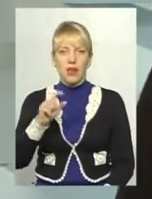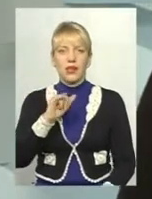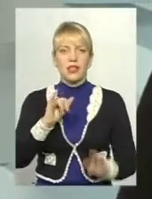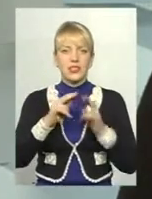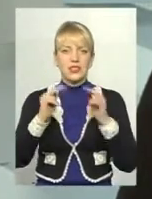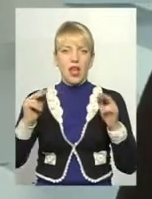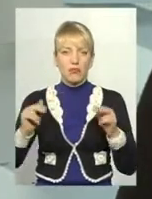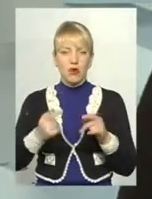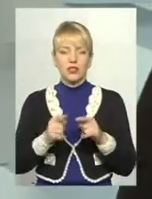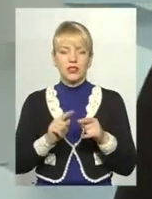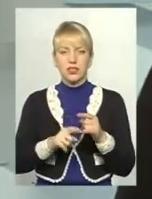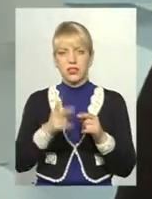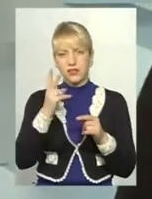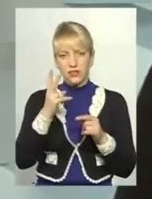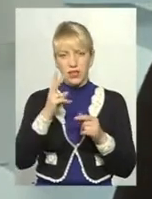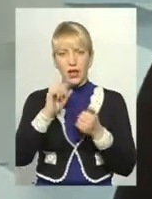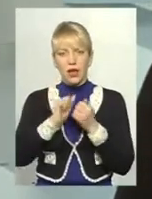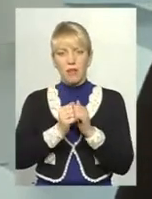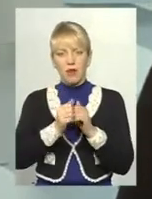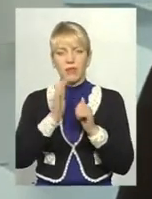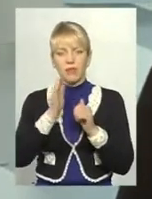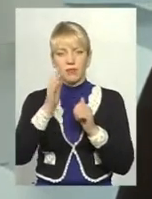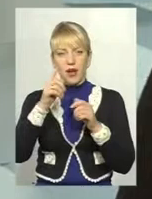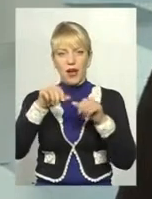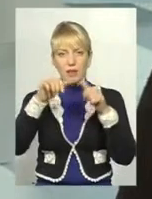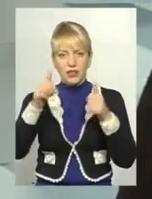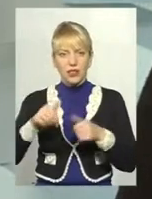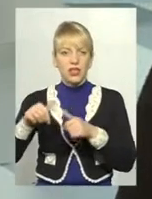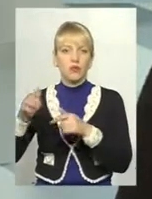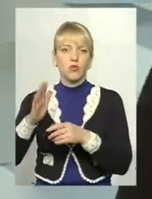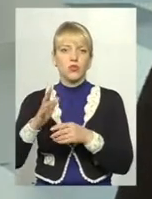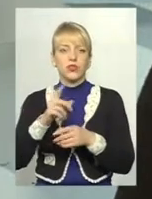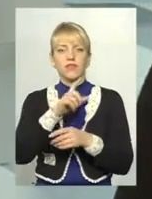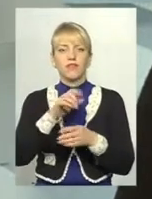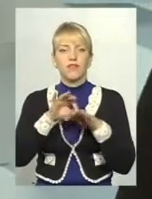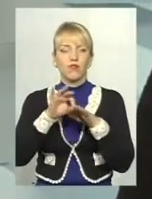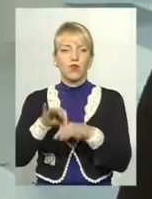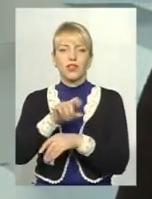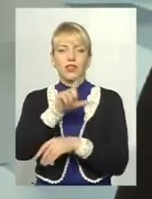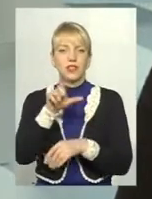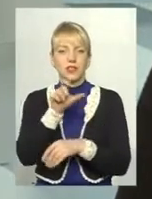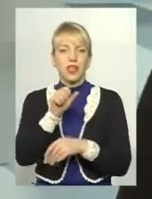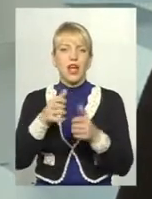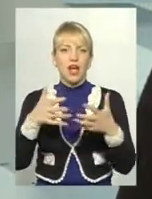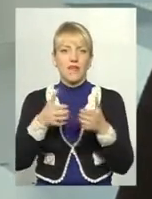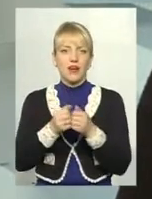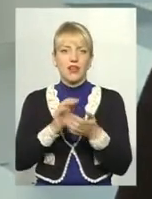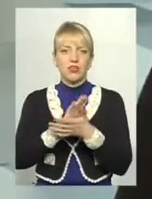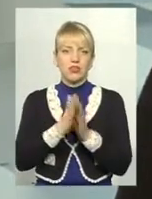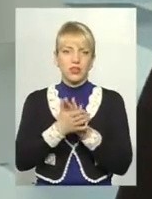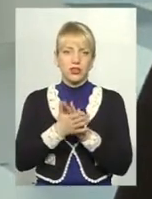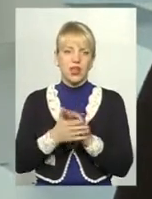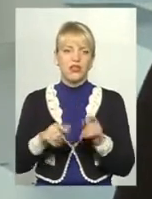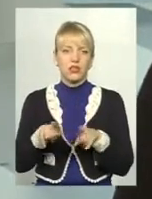дозволить вивести дві пам'ятки з аварійного стану. Сподіваємося, що наступного року будуть виділені кошти на проведення самих